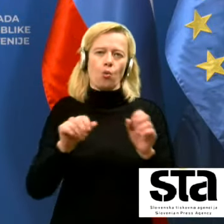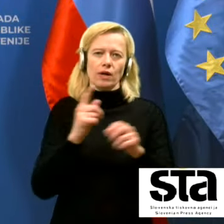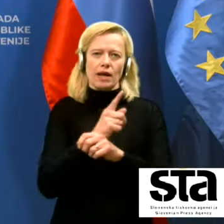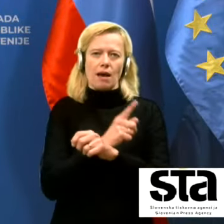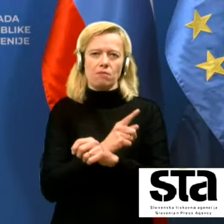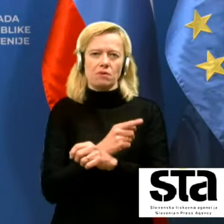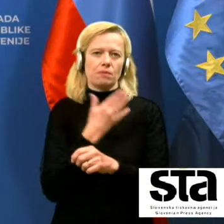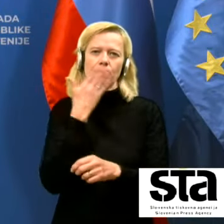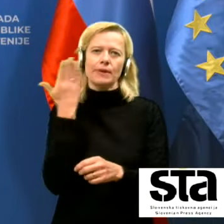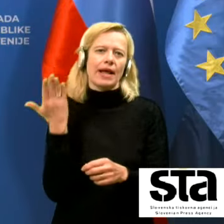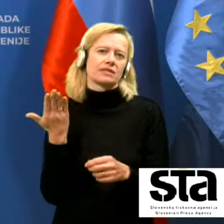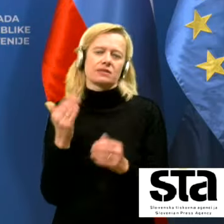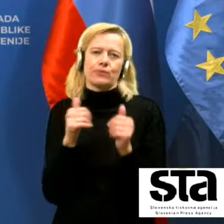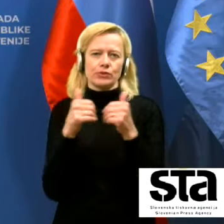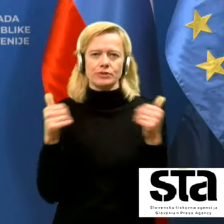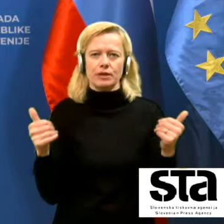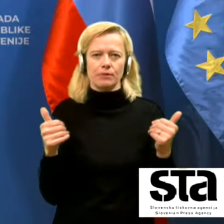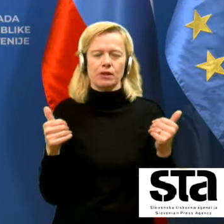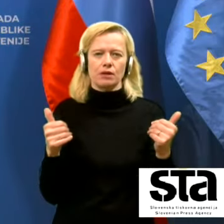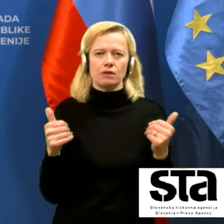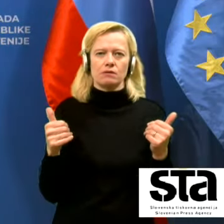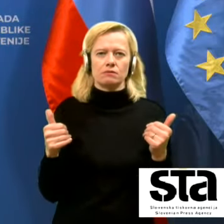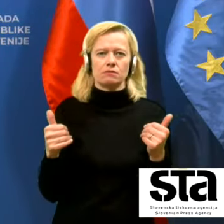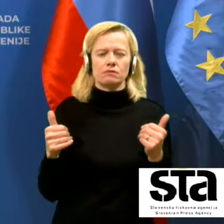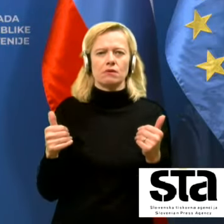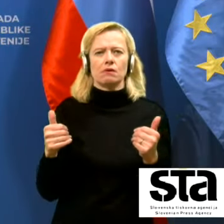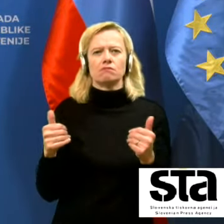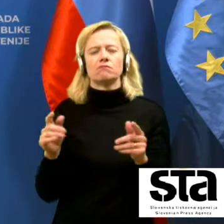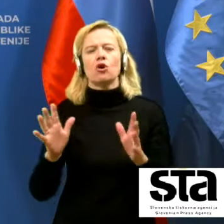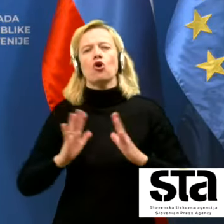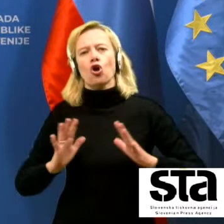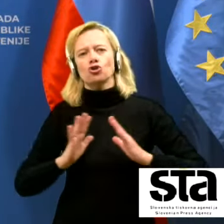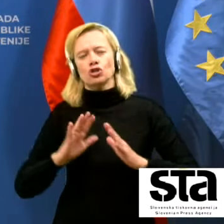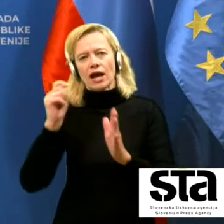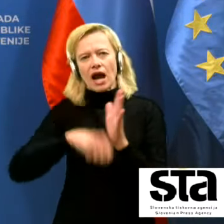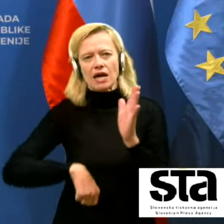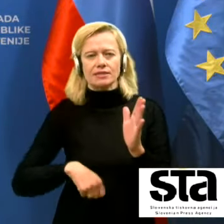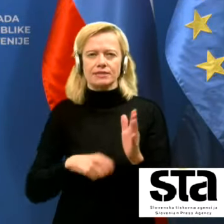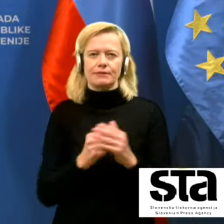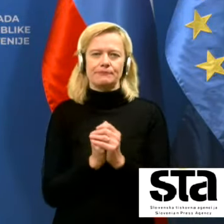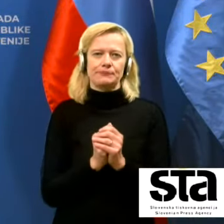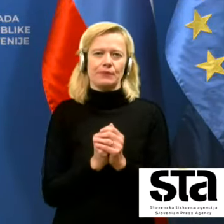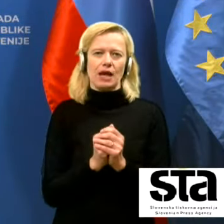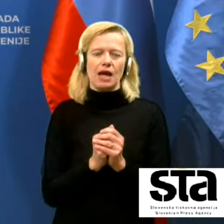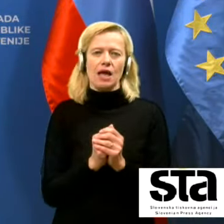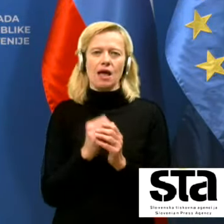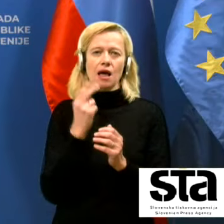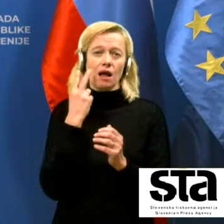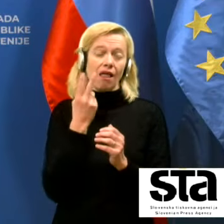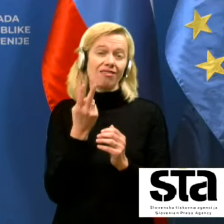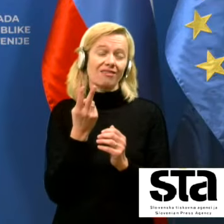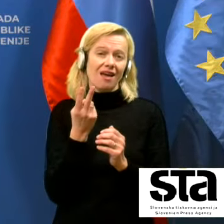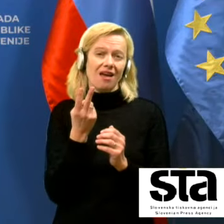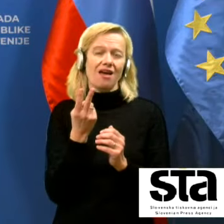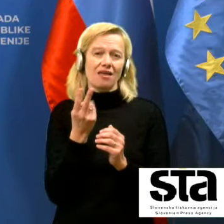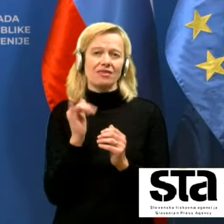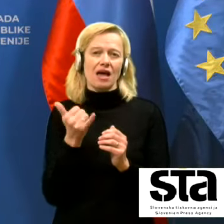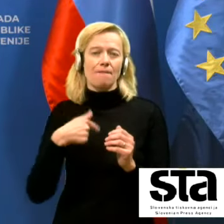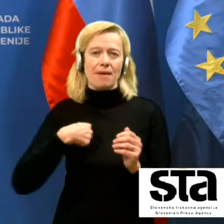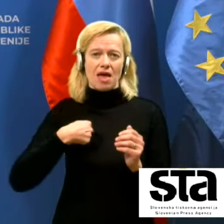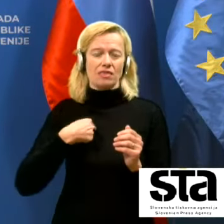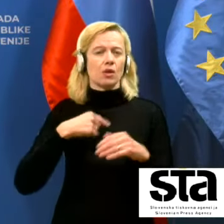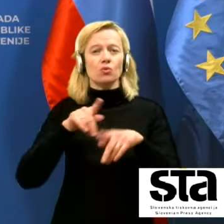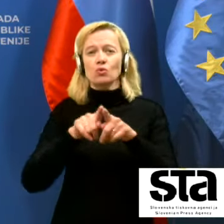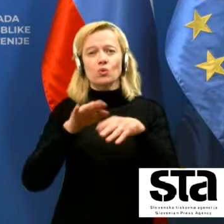posebnih grožen pokaznih ali čimer koli, glede na to, da je svedemeni in vsem jasno, da